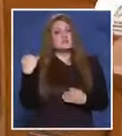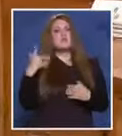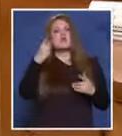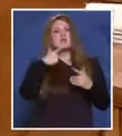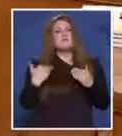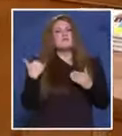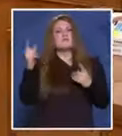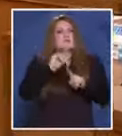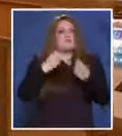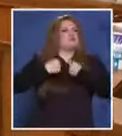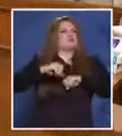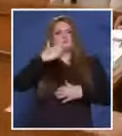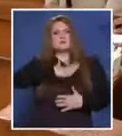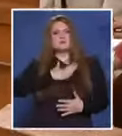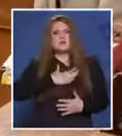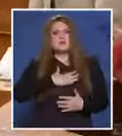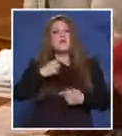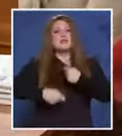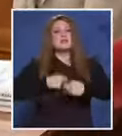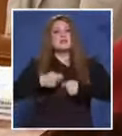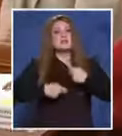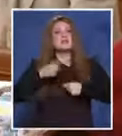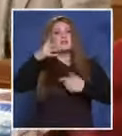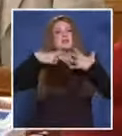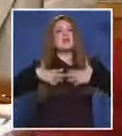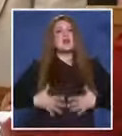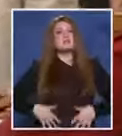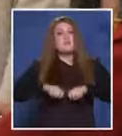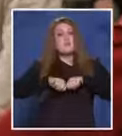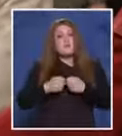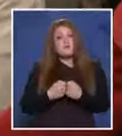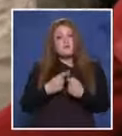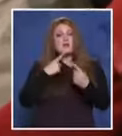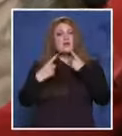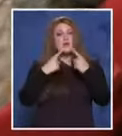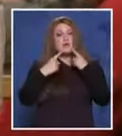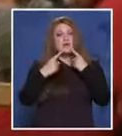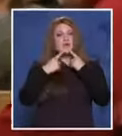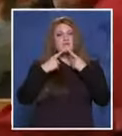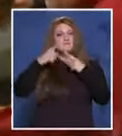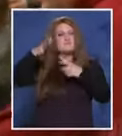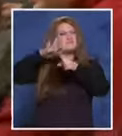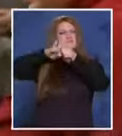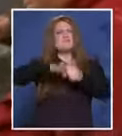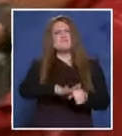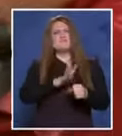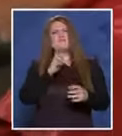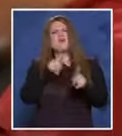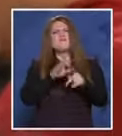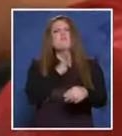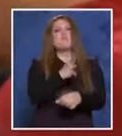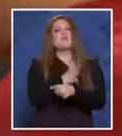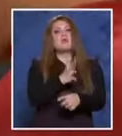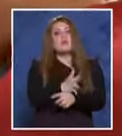възрастта си не е могло да се защити. Действията по причиняването на телесната повреда са извършени при условия на унижение на жертвата и съсъзнанието на